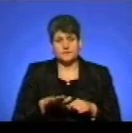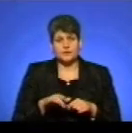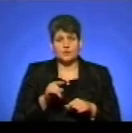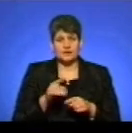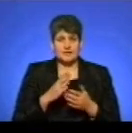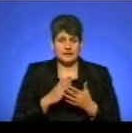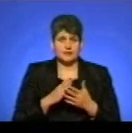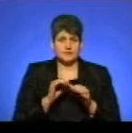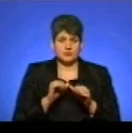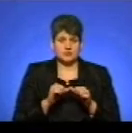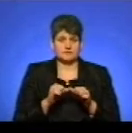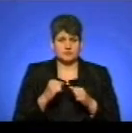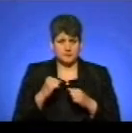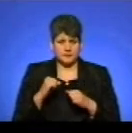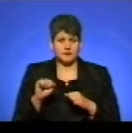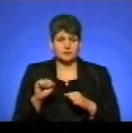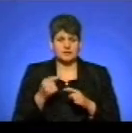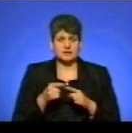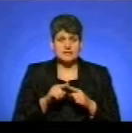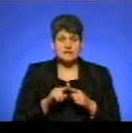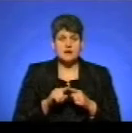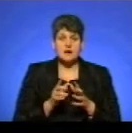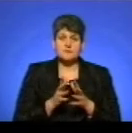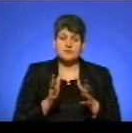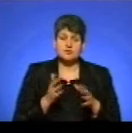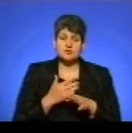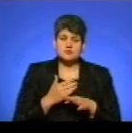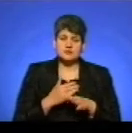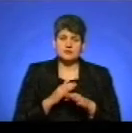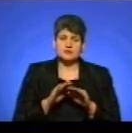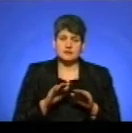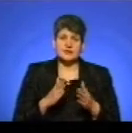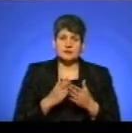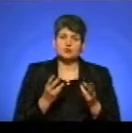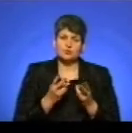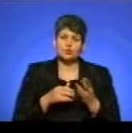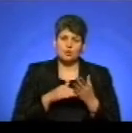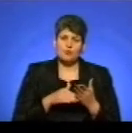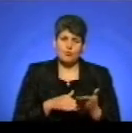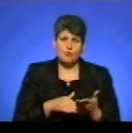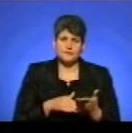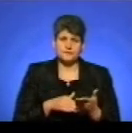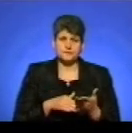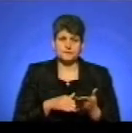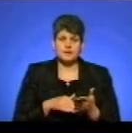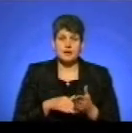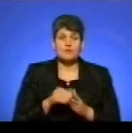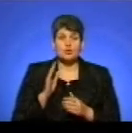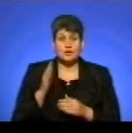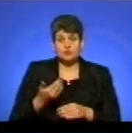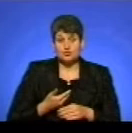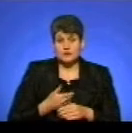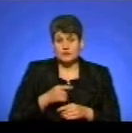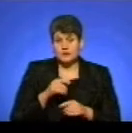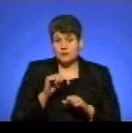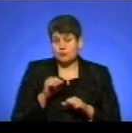є ресурс на подолання. Значна частина дітей, які потребують допомоги. І в подальшому житті вони можуть